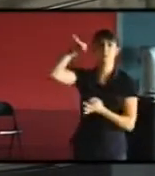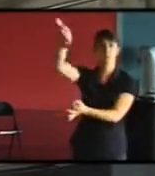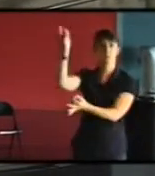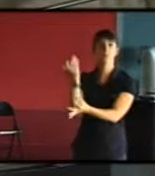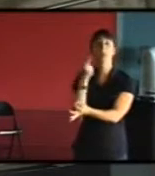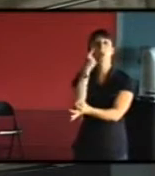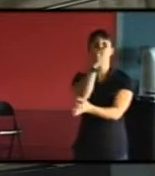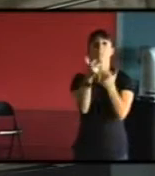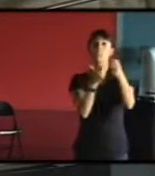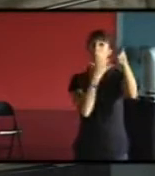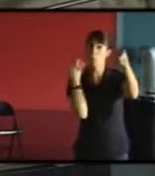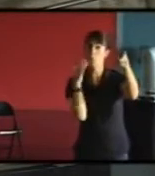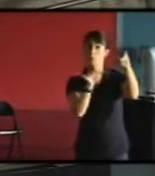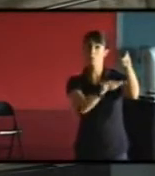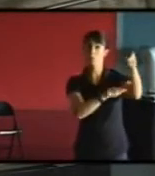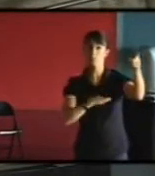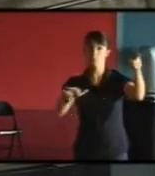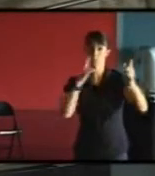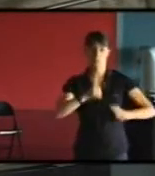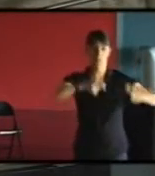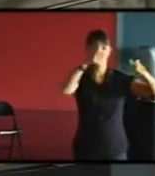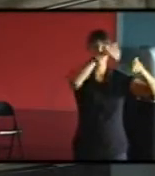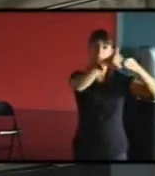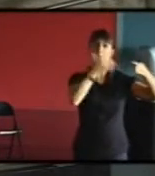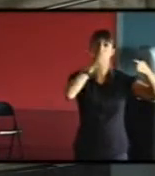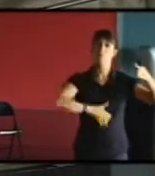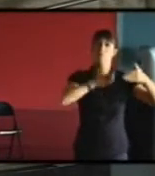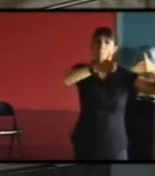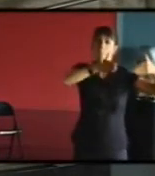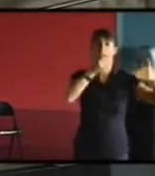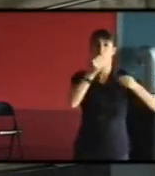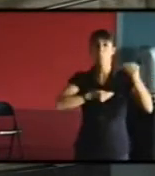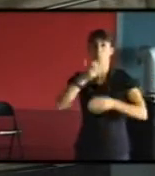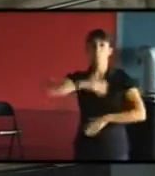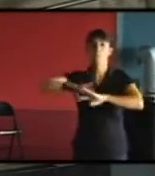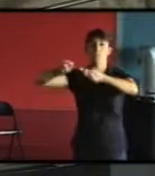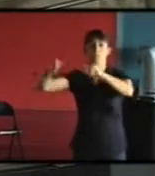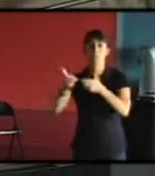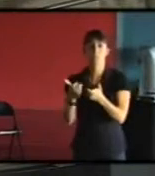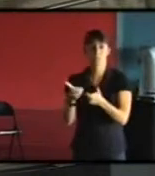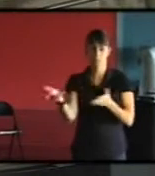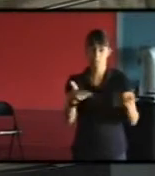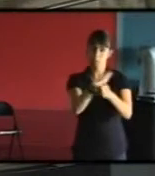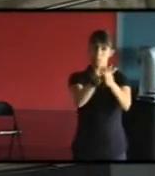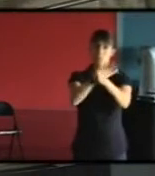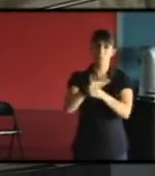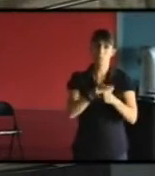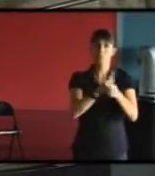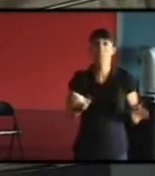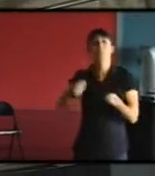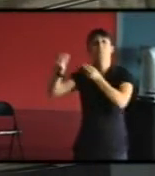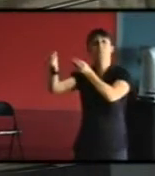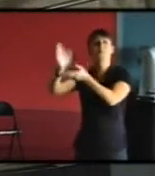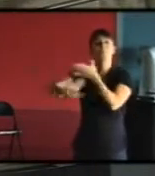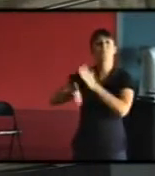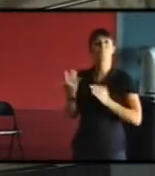indiquent le besoin de chaleur sur le résidentiel par bâtiment, mais la vocation ici, c'est plus de permettre d'ouvrir la discussion, permettre à la